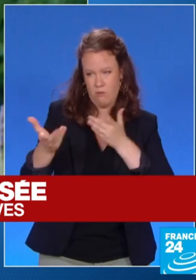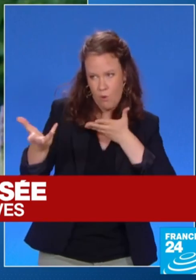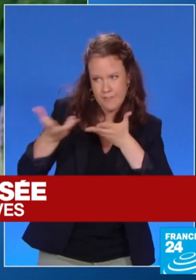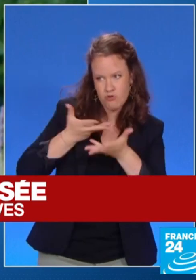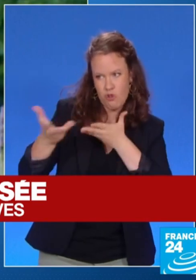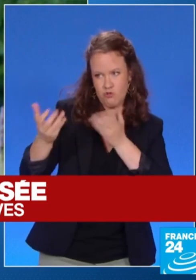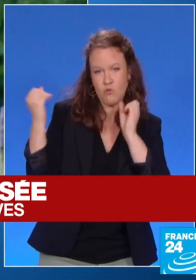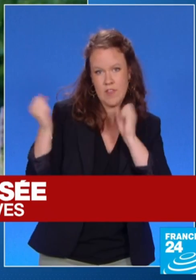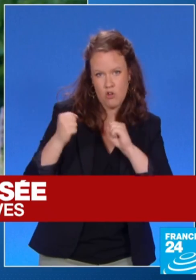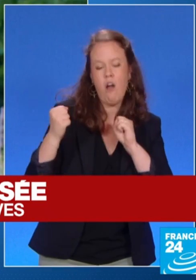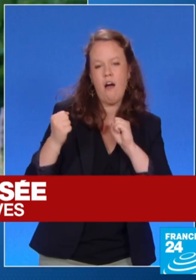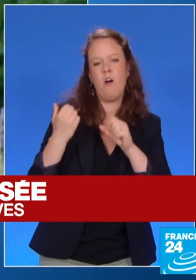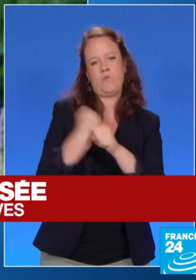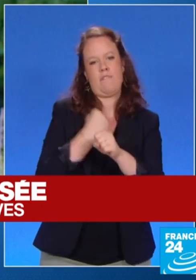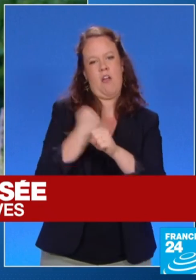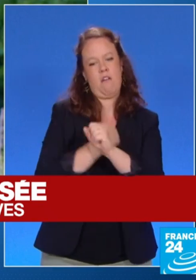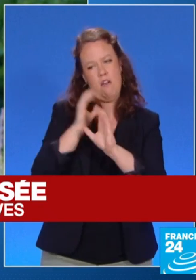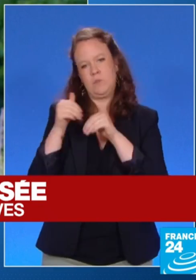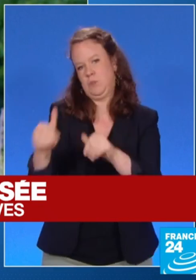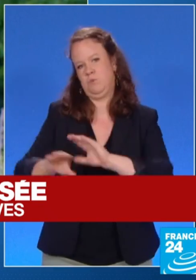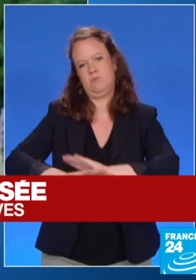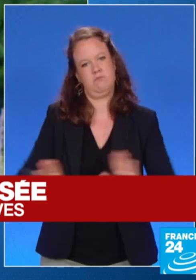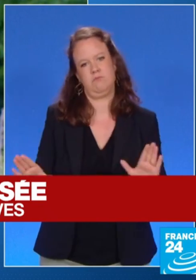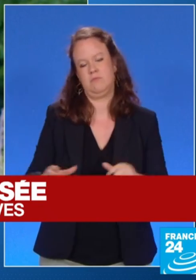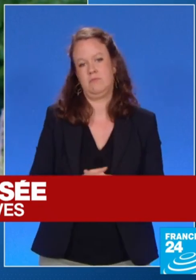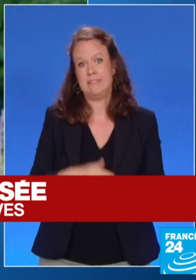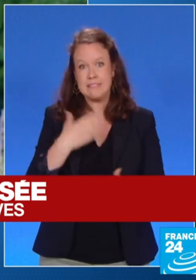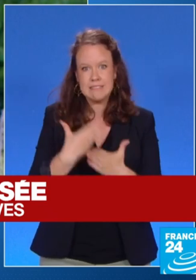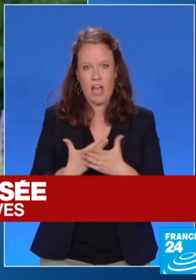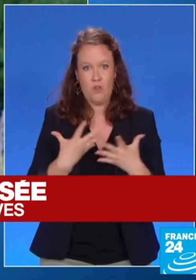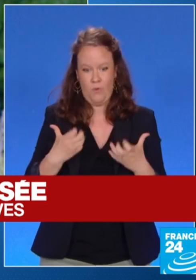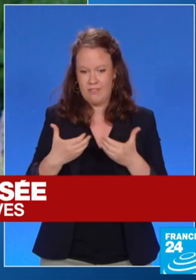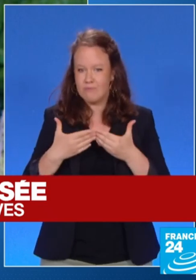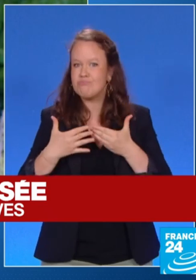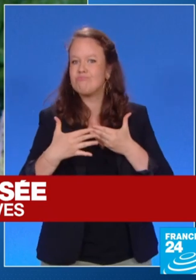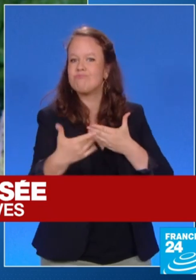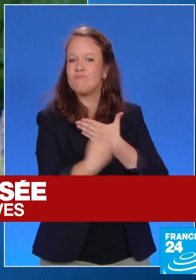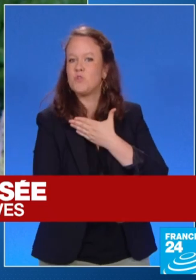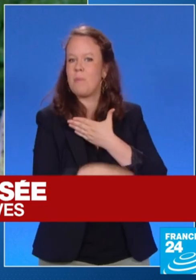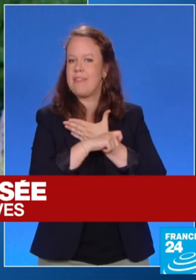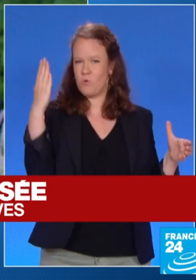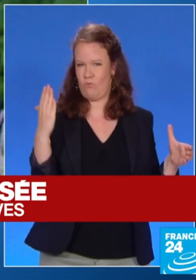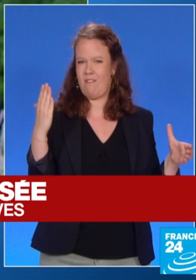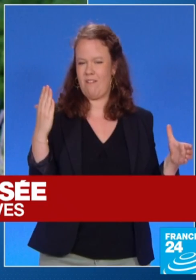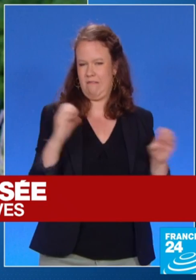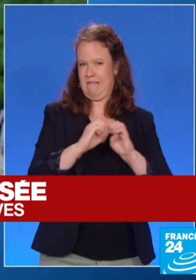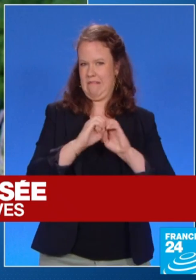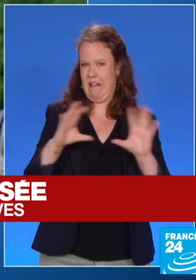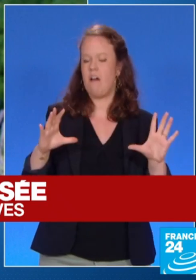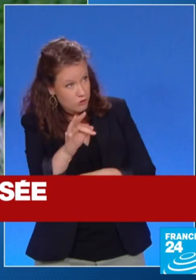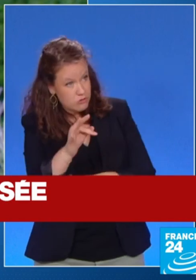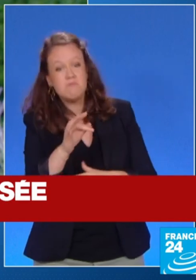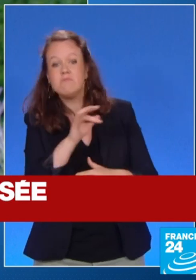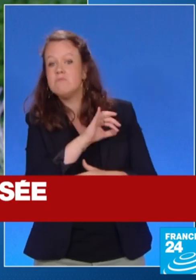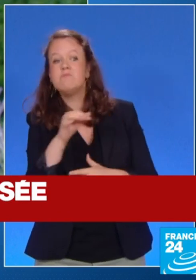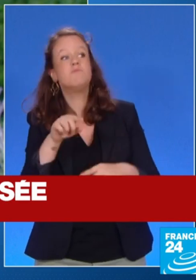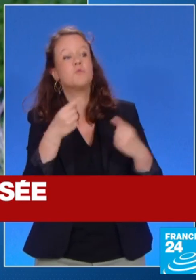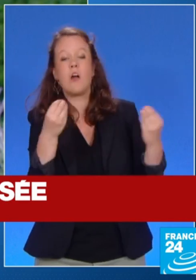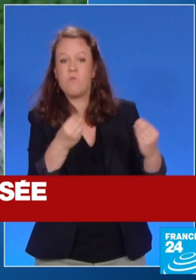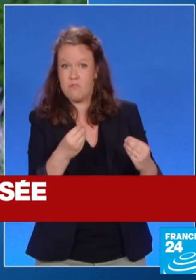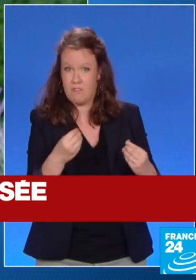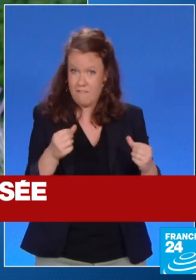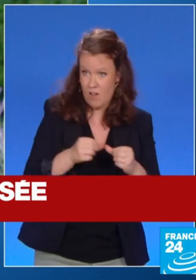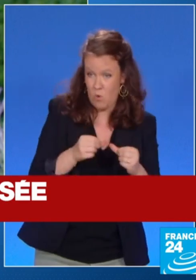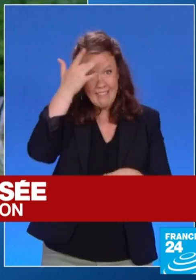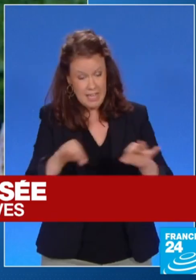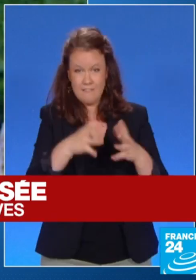députés. Je souhaite donc dans les prochaines semaines que ce dépassement politique se poursuive. Vous le savez, demain et vendredi, je